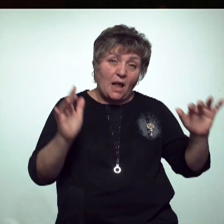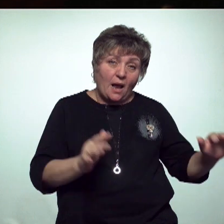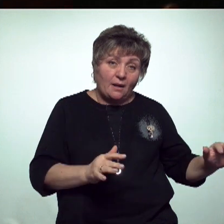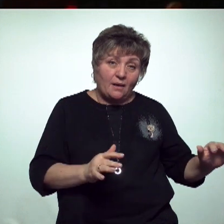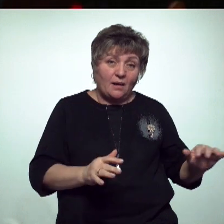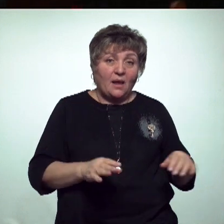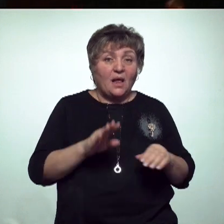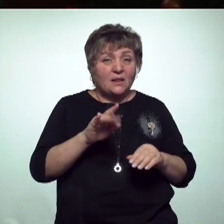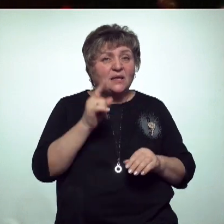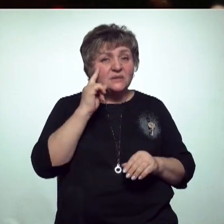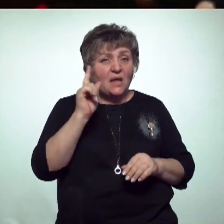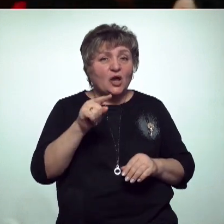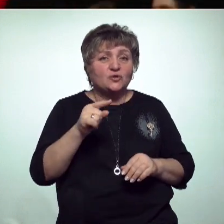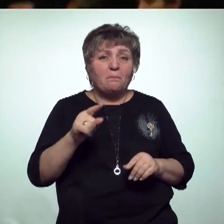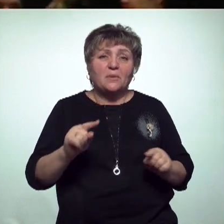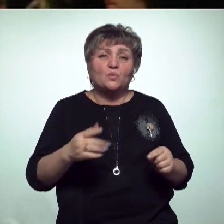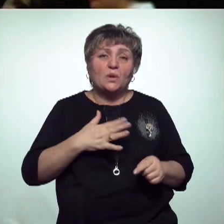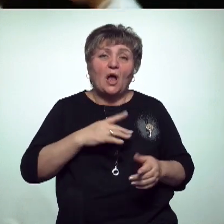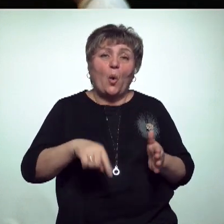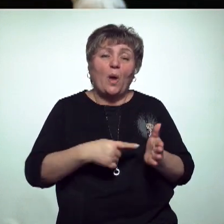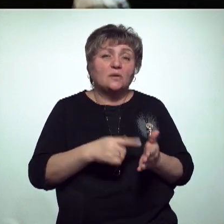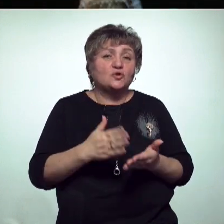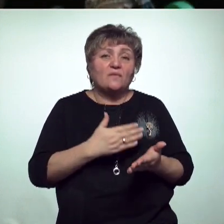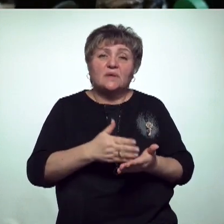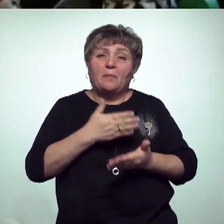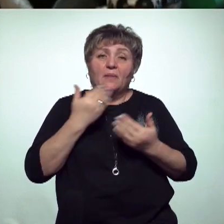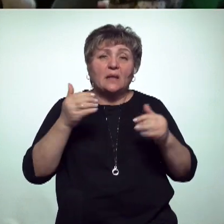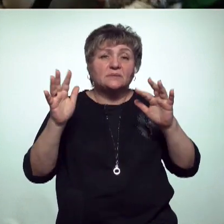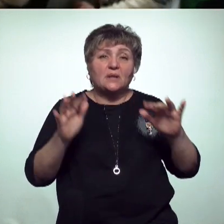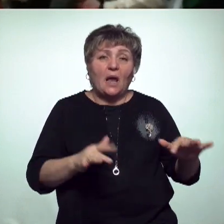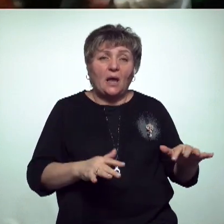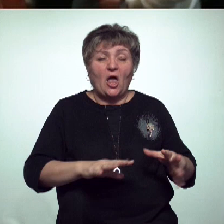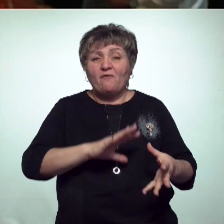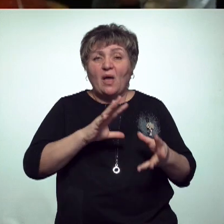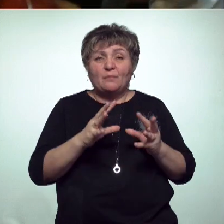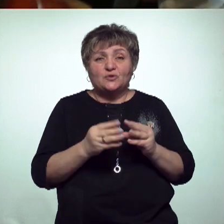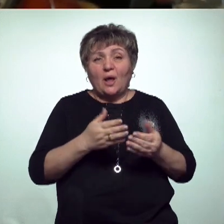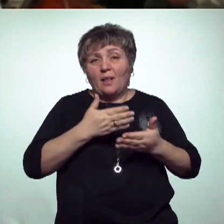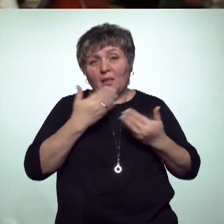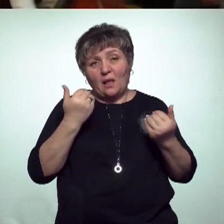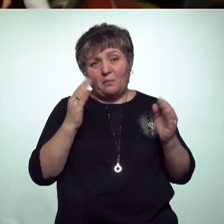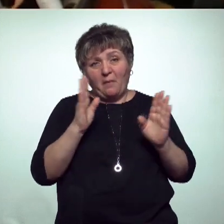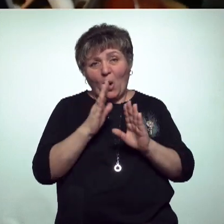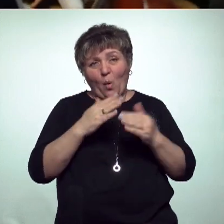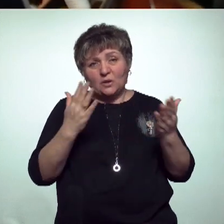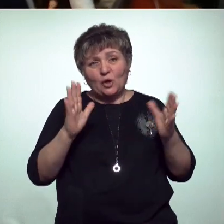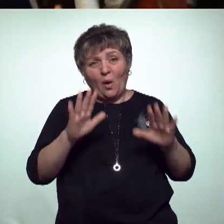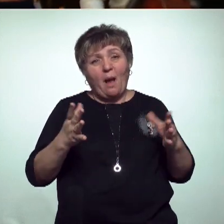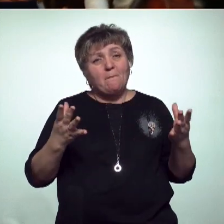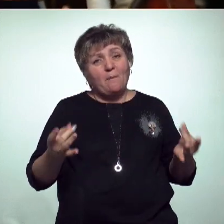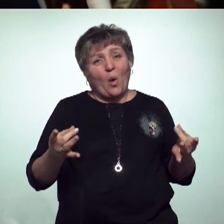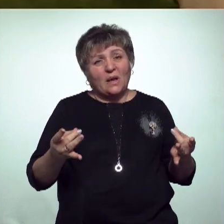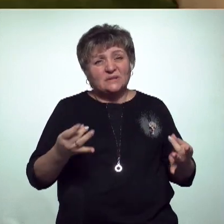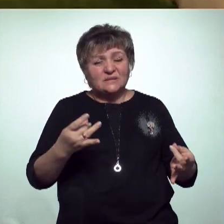Ты ведь знаешь, почему в нашем городе совсем нет снега? И вообще никакой погоды, а только мокрая,